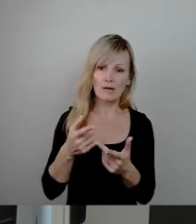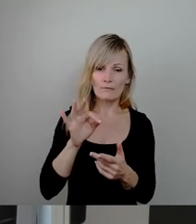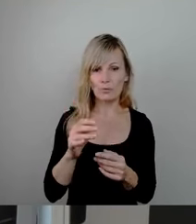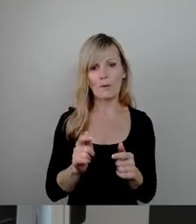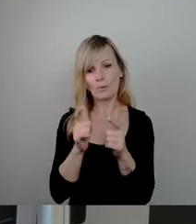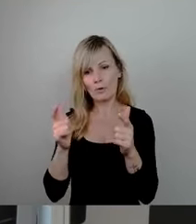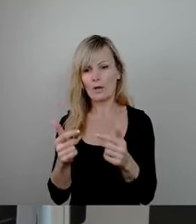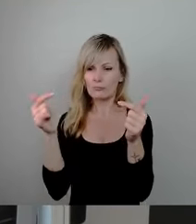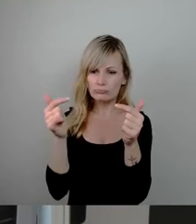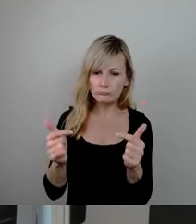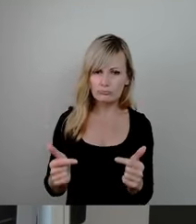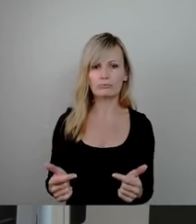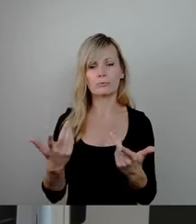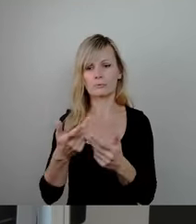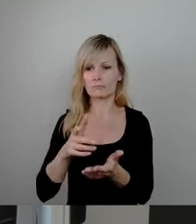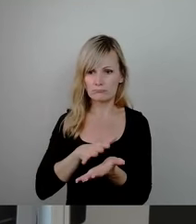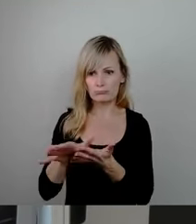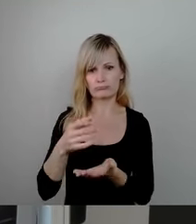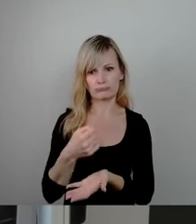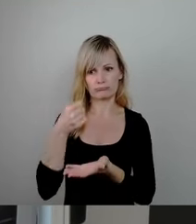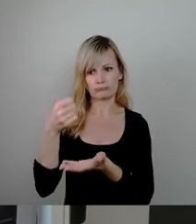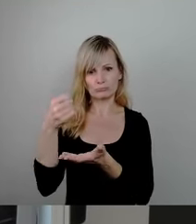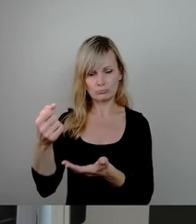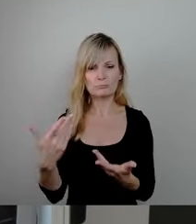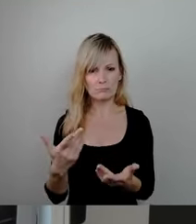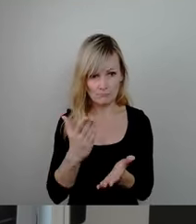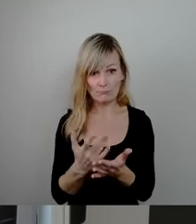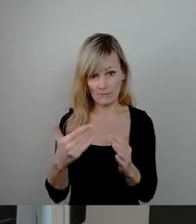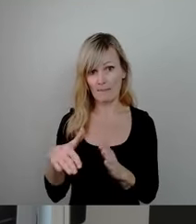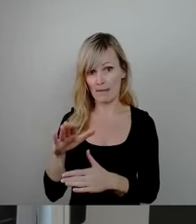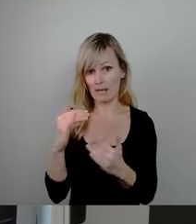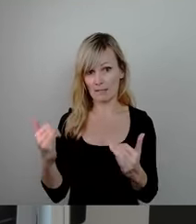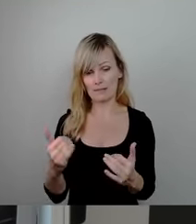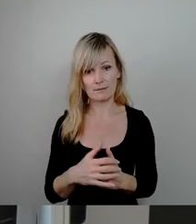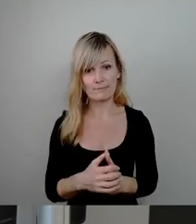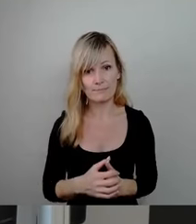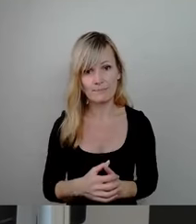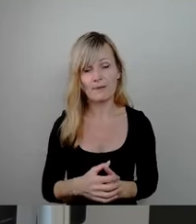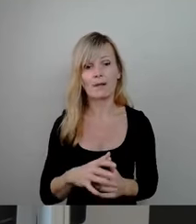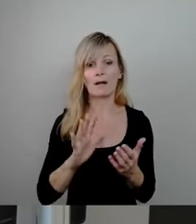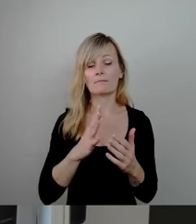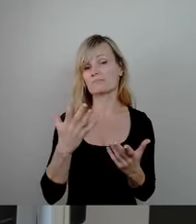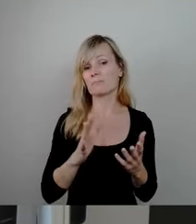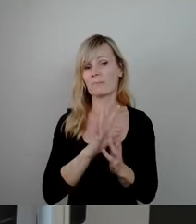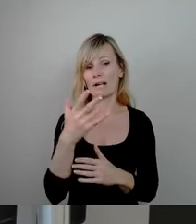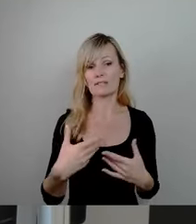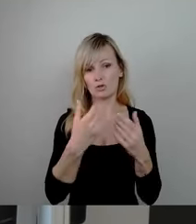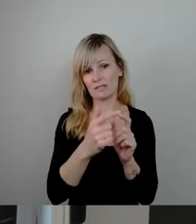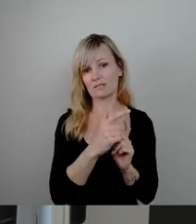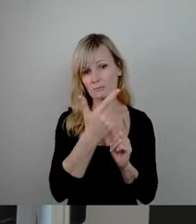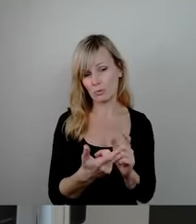Investitionen mehr oder sehr viel weniger, noch mal in einem Jahr gibt es einen Ausschlag bei der Waldschlössenbrücke, bei dem Neubau. Also von daher,